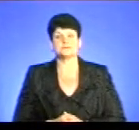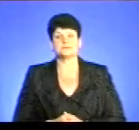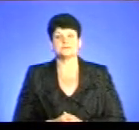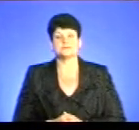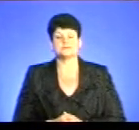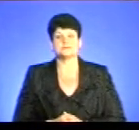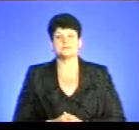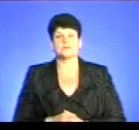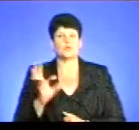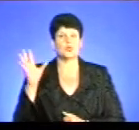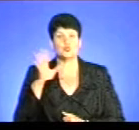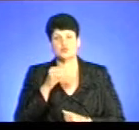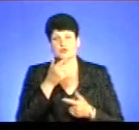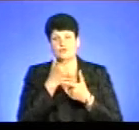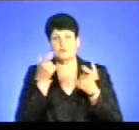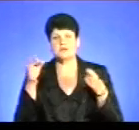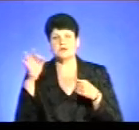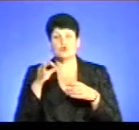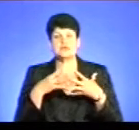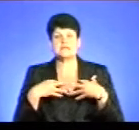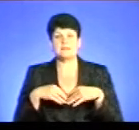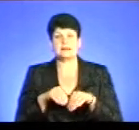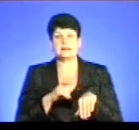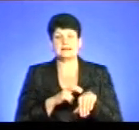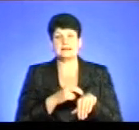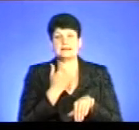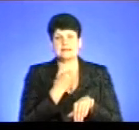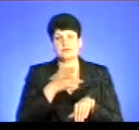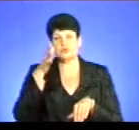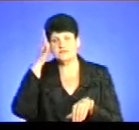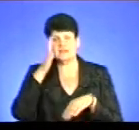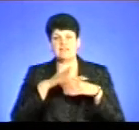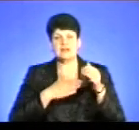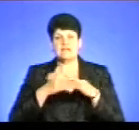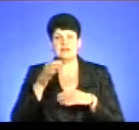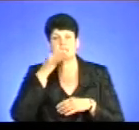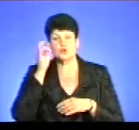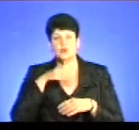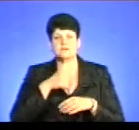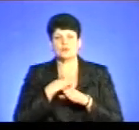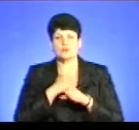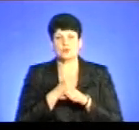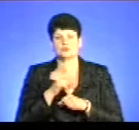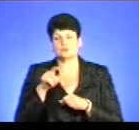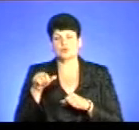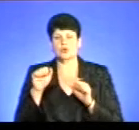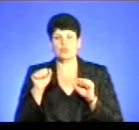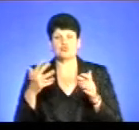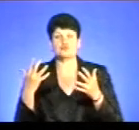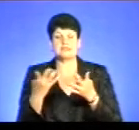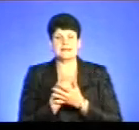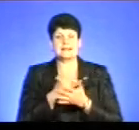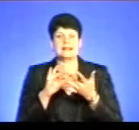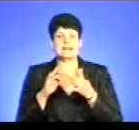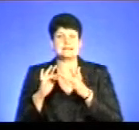Усю інформацію про сімейних лікарів, їхню освіту, кваліфікацію, досвід роботи пацієнти можуть знайти на